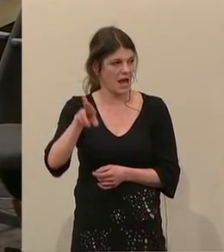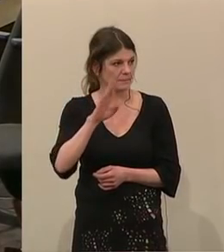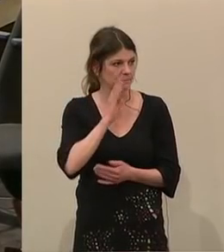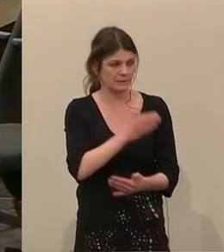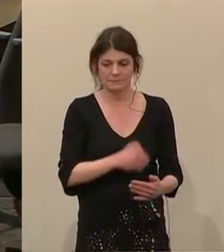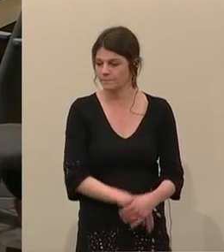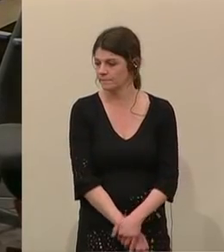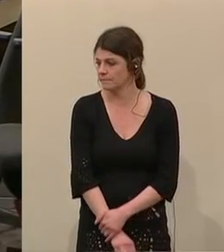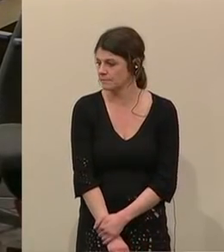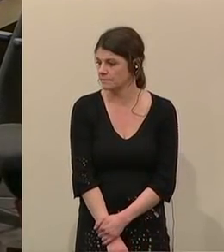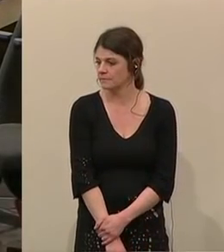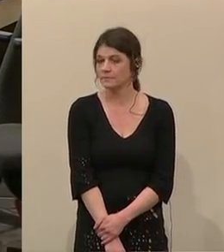Asylverfahren keinen Sinn. Ansonsten habe